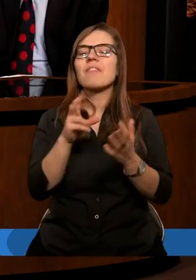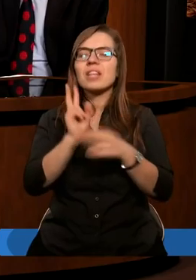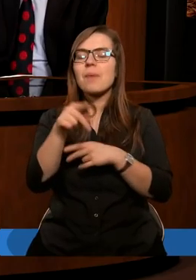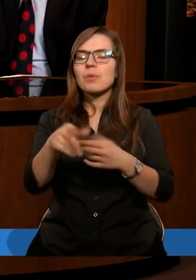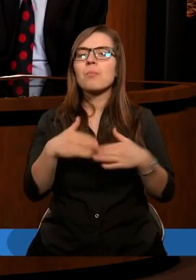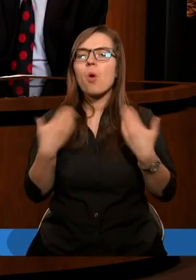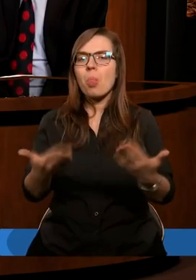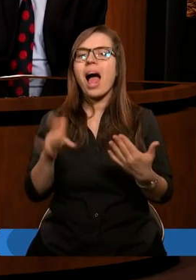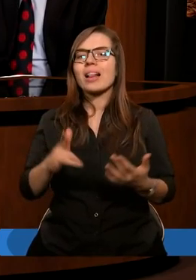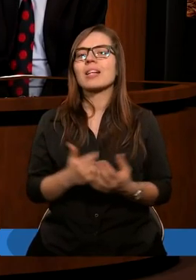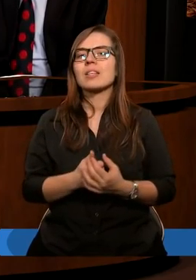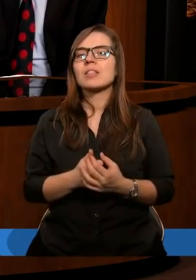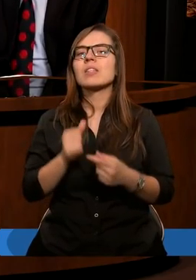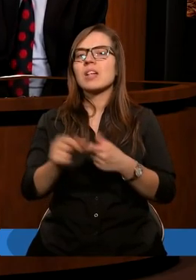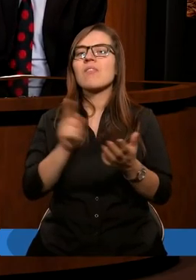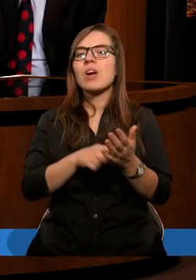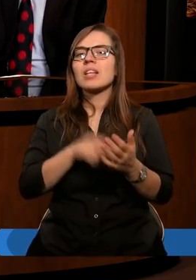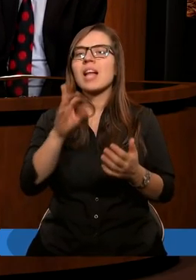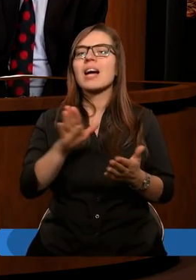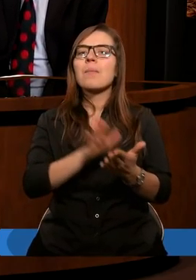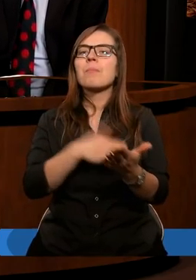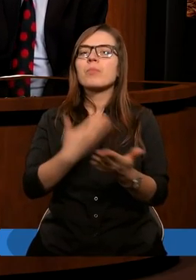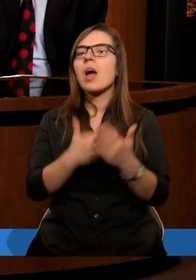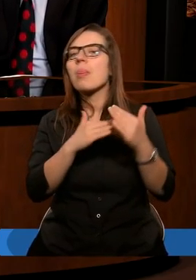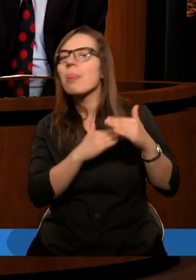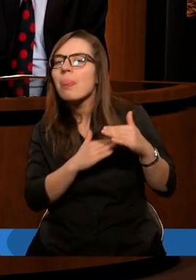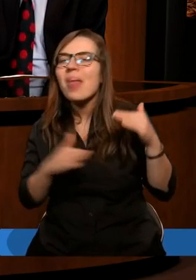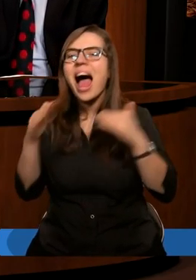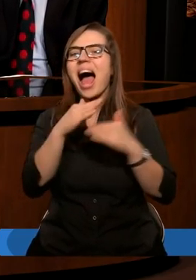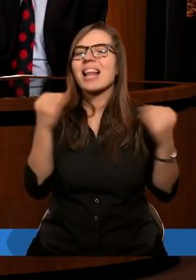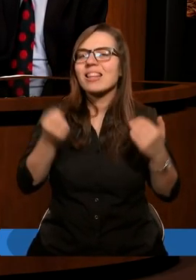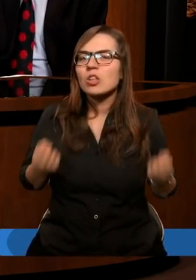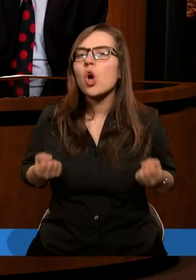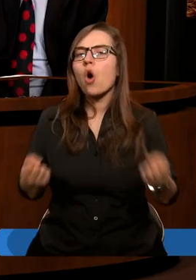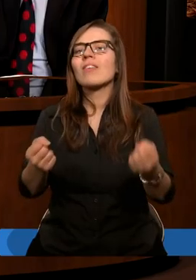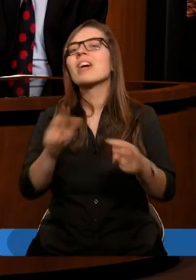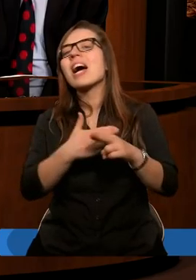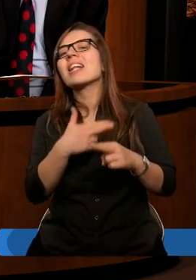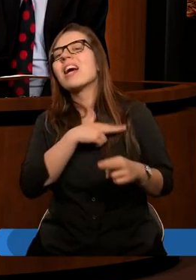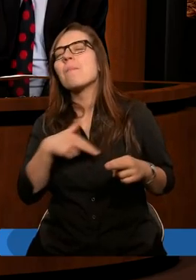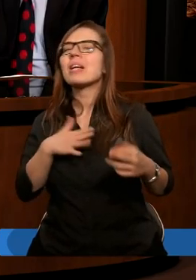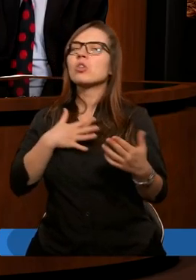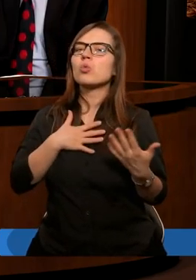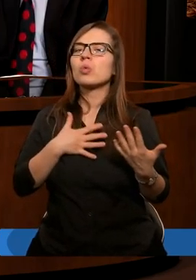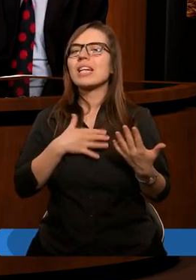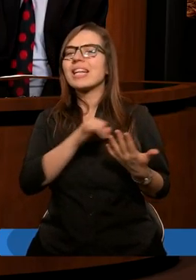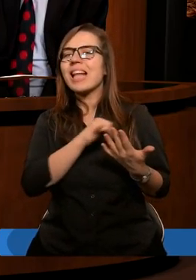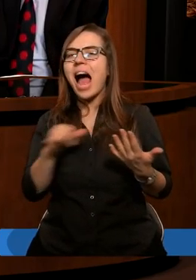ten przykład podany jest właśnie takim przykładem nadgorliwości, kiedy my sami sobie